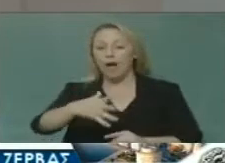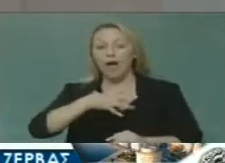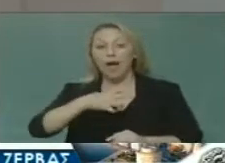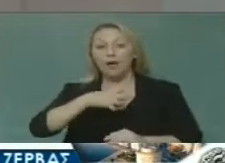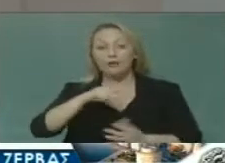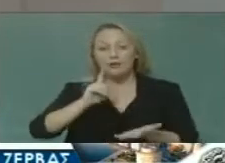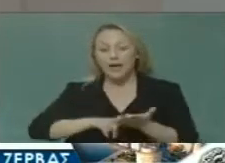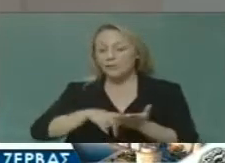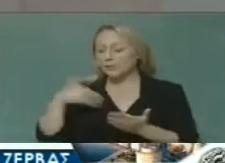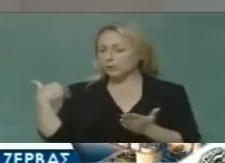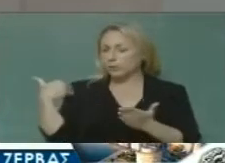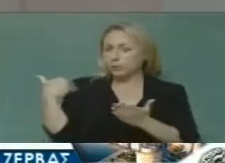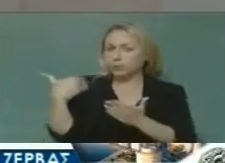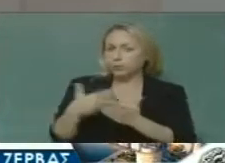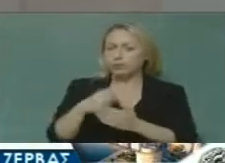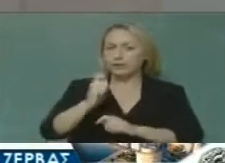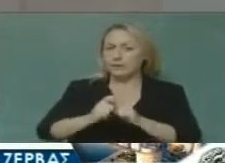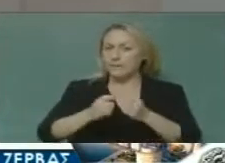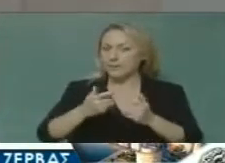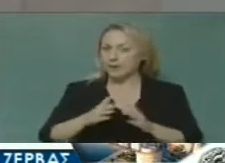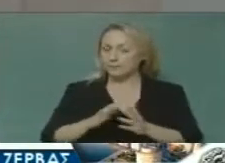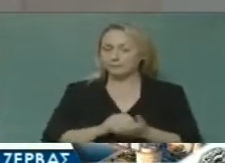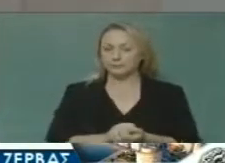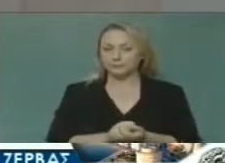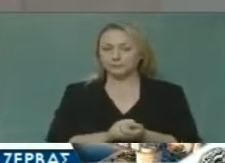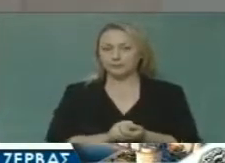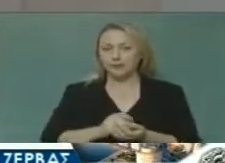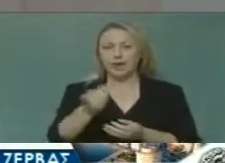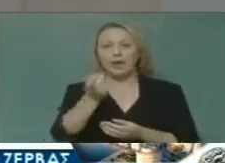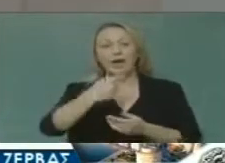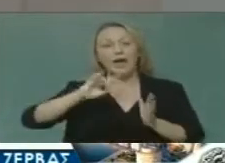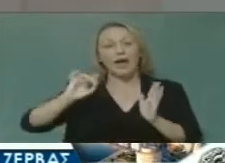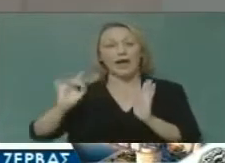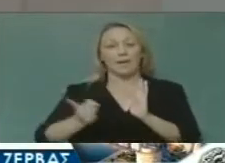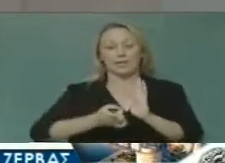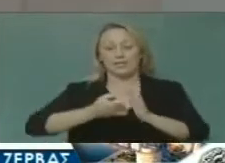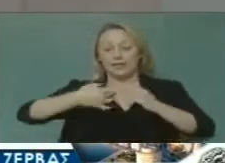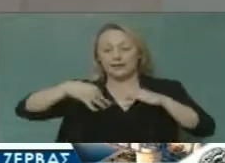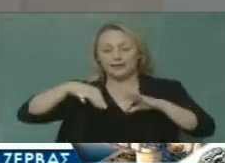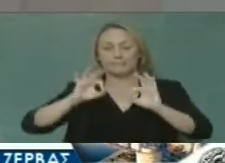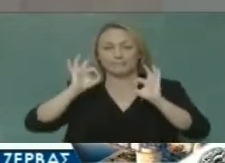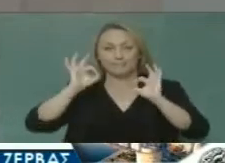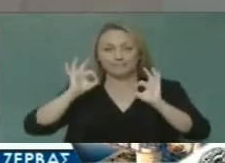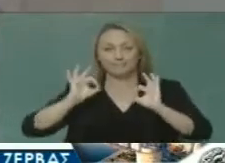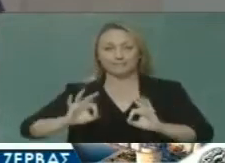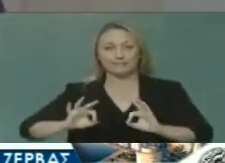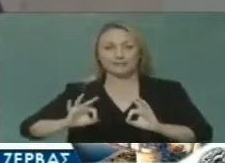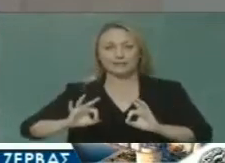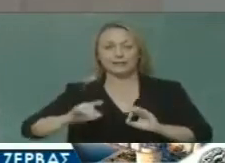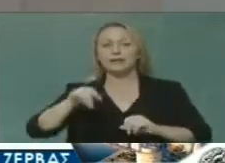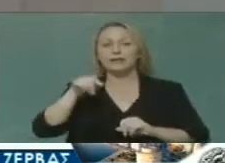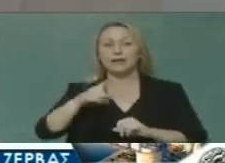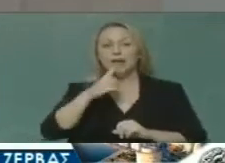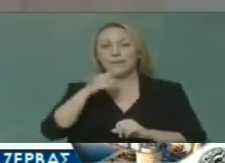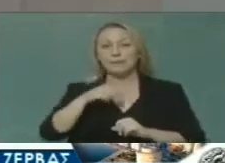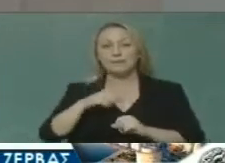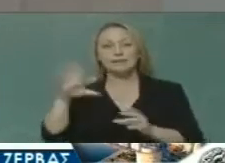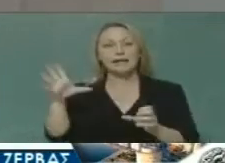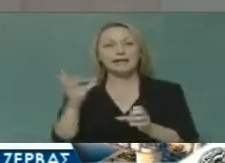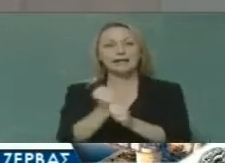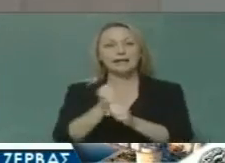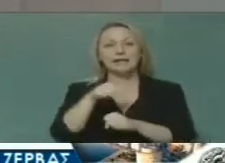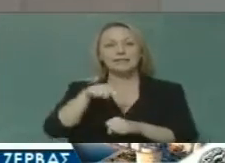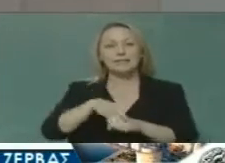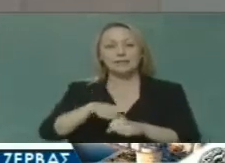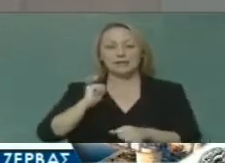έπρεπε να γίνουν. Από την πρώτη στιγμή προσπαθήσαμε και εν πολλής πετύχαμε να δομήσουμε μία